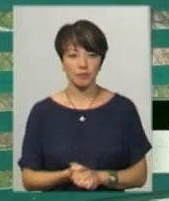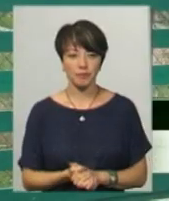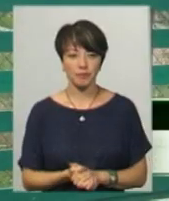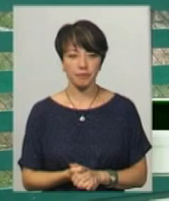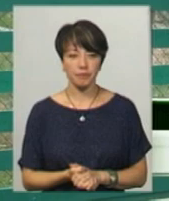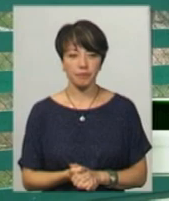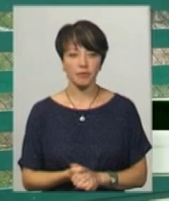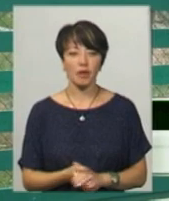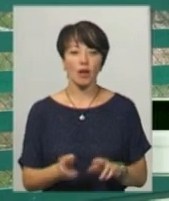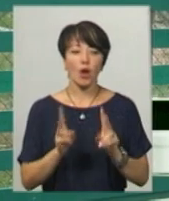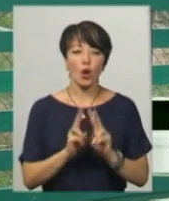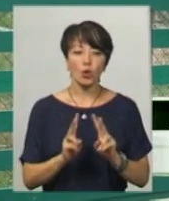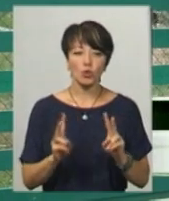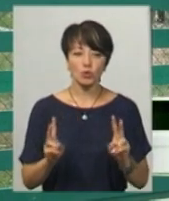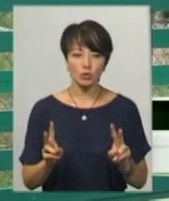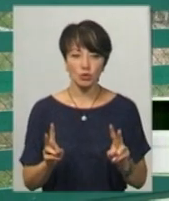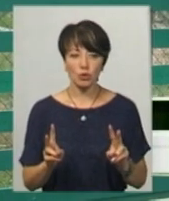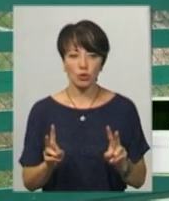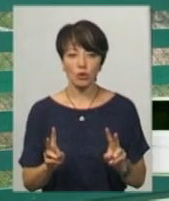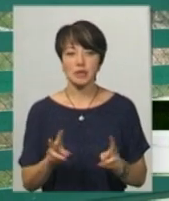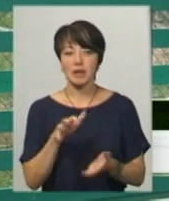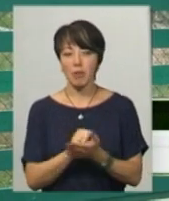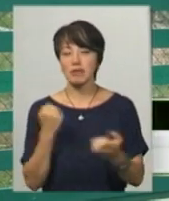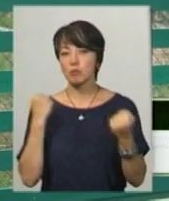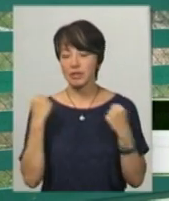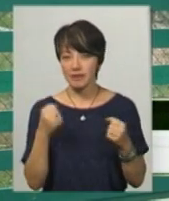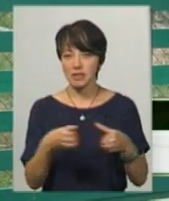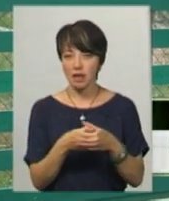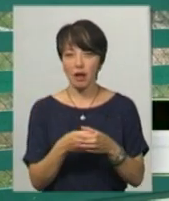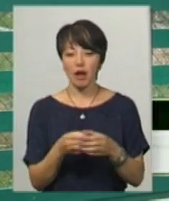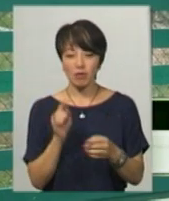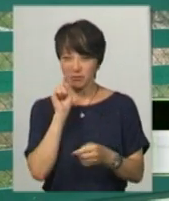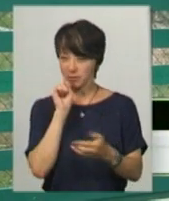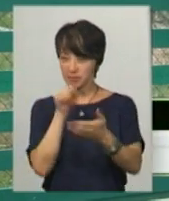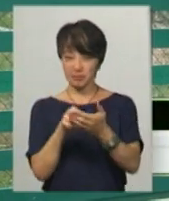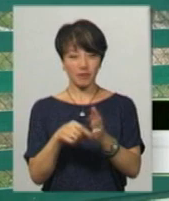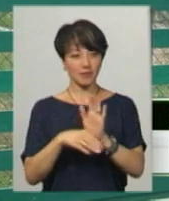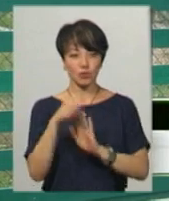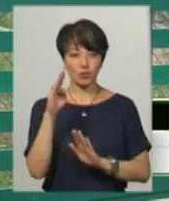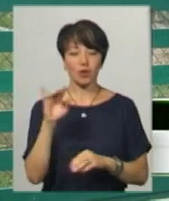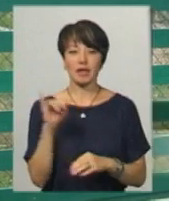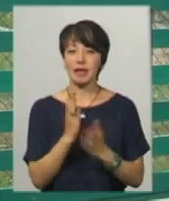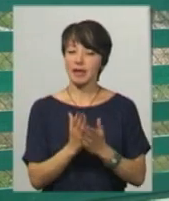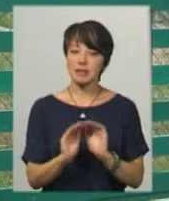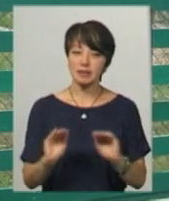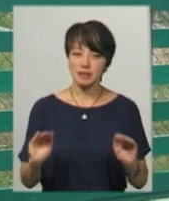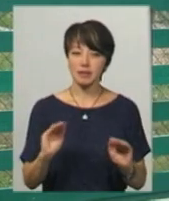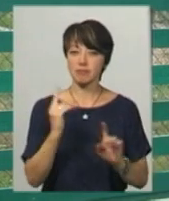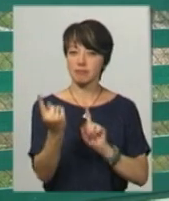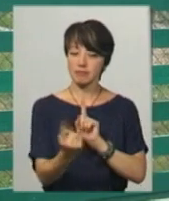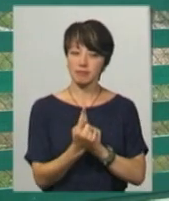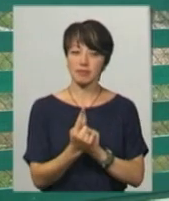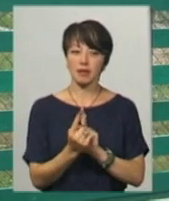десь займається в якихось спортивних секціях, в них влучність навіть дуже велика. Є дітки, які підходили,